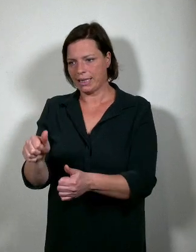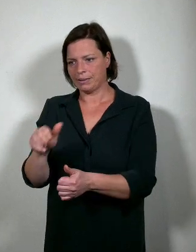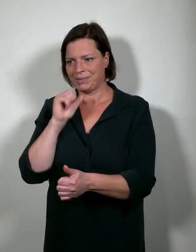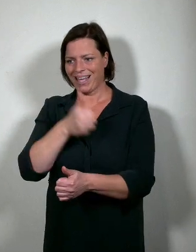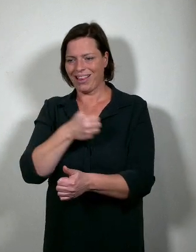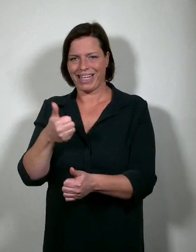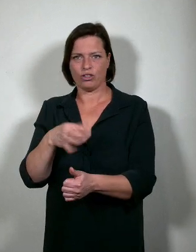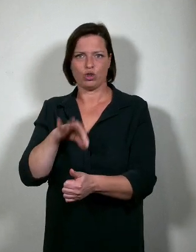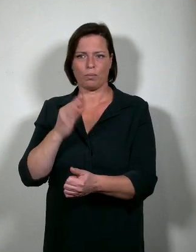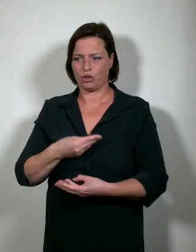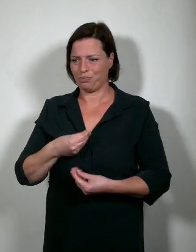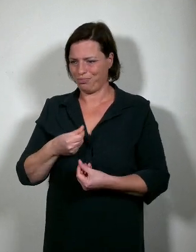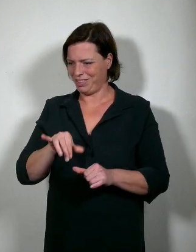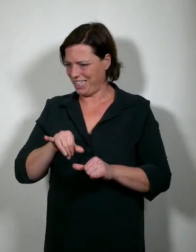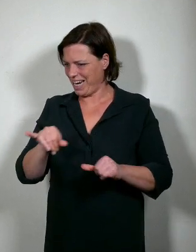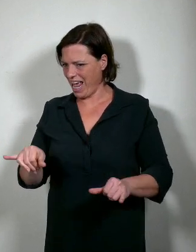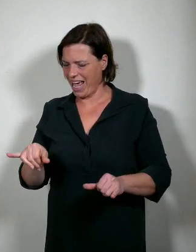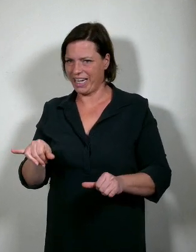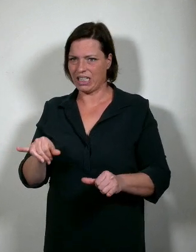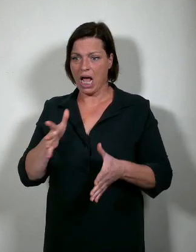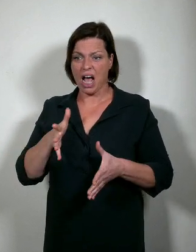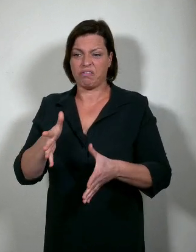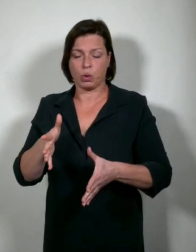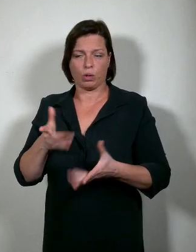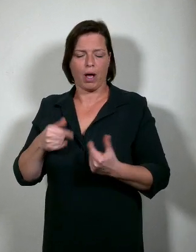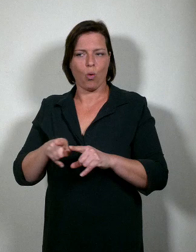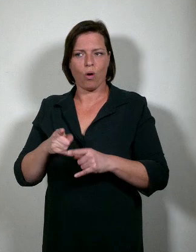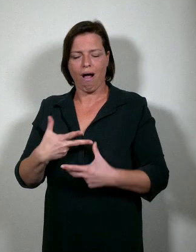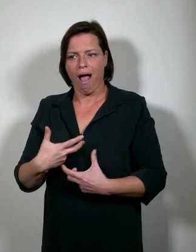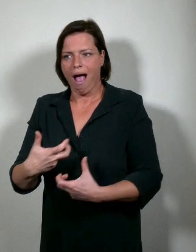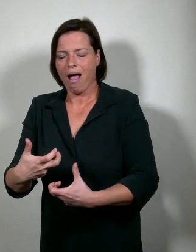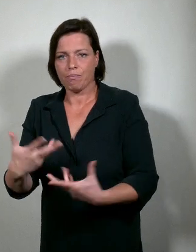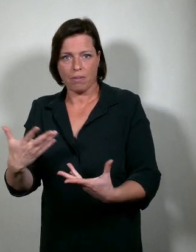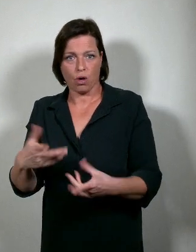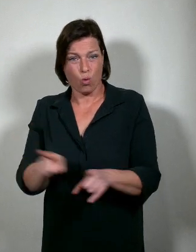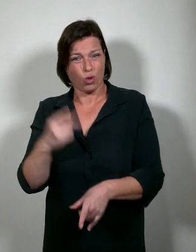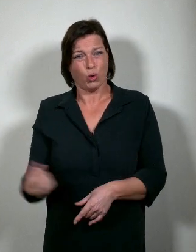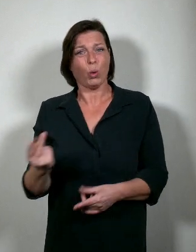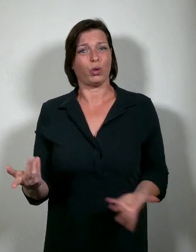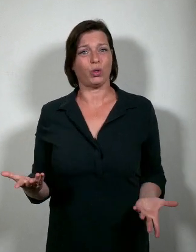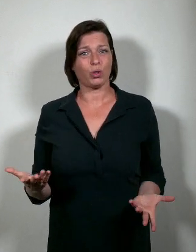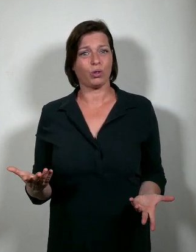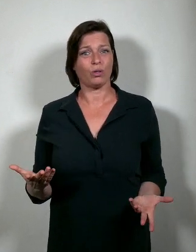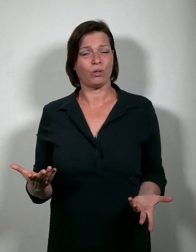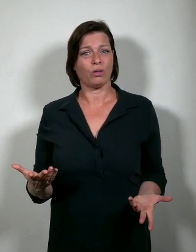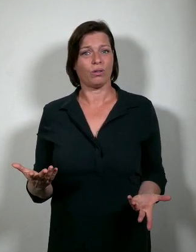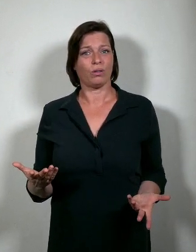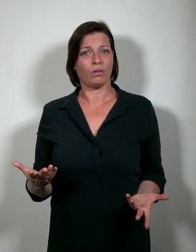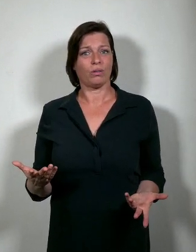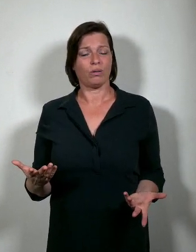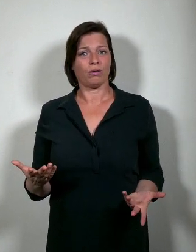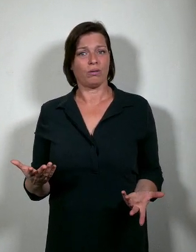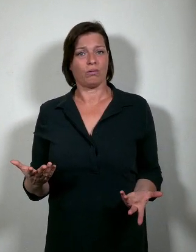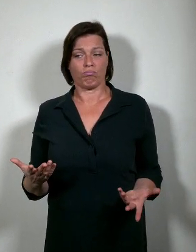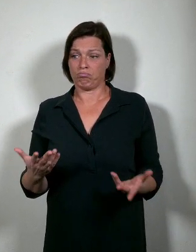aanvoelen, afstotend en aantrekkelijk tegelijkertijd kan zijn, maar ook heel erg nodig is. In de muziek, meer